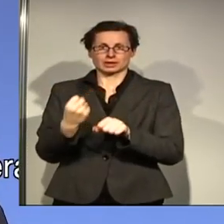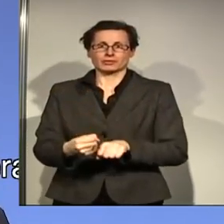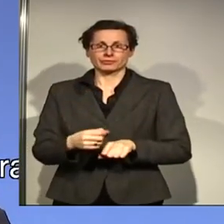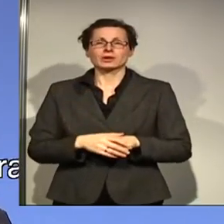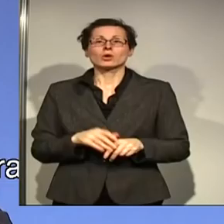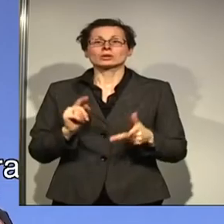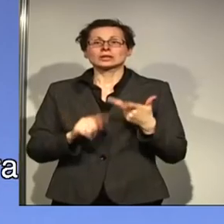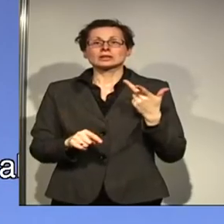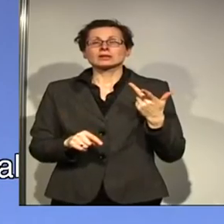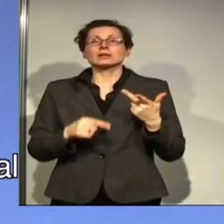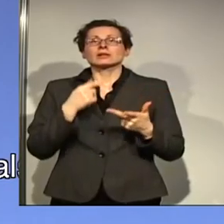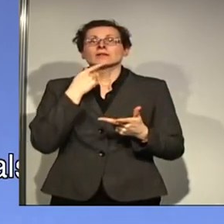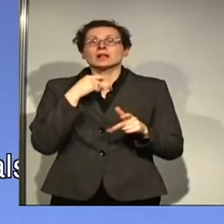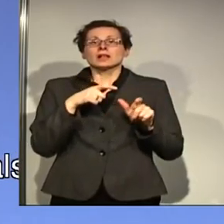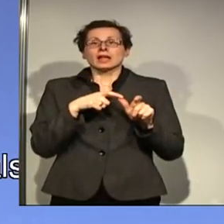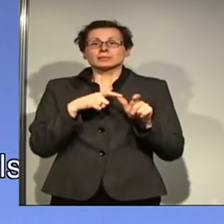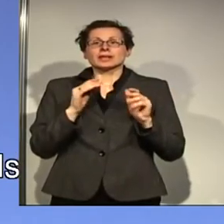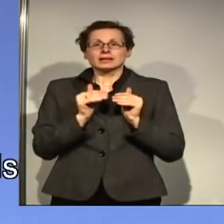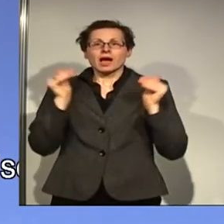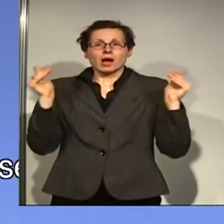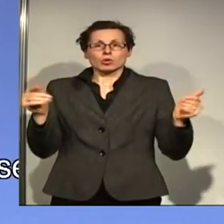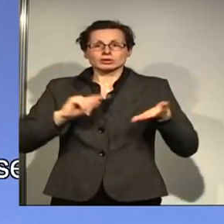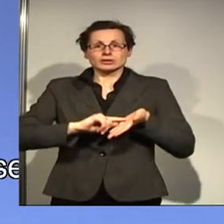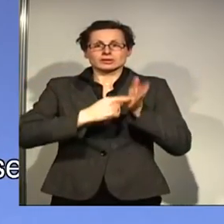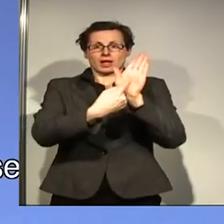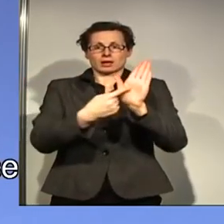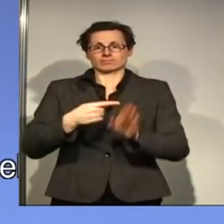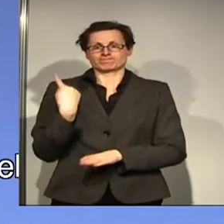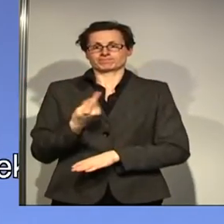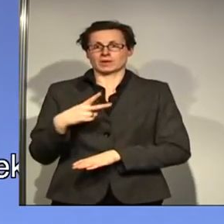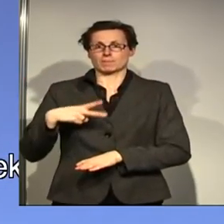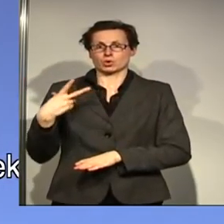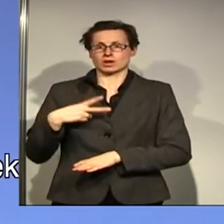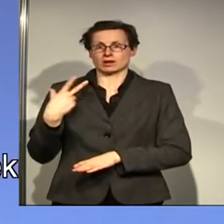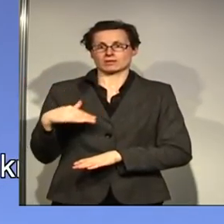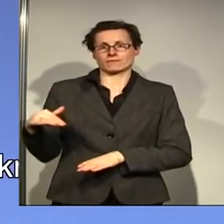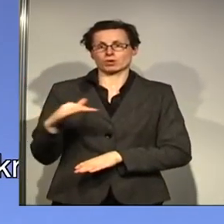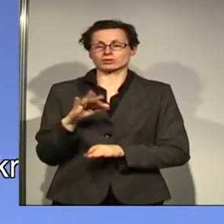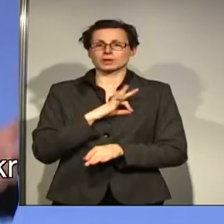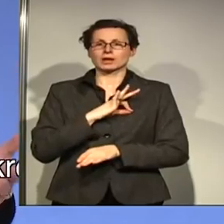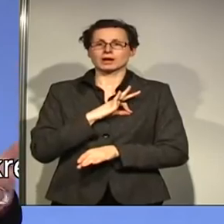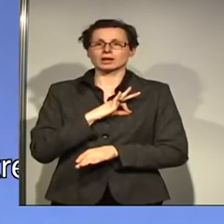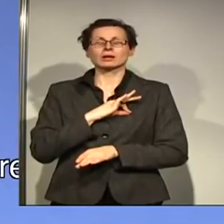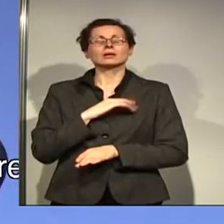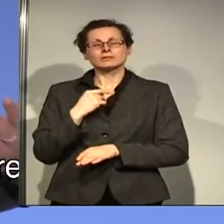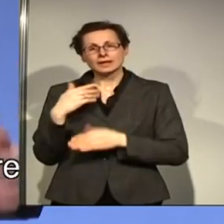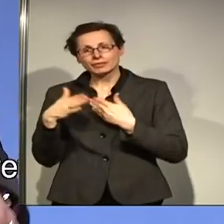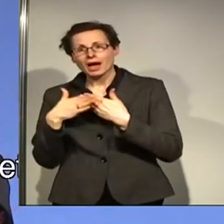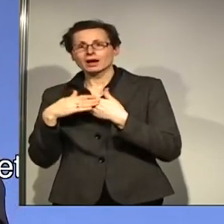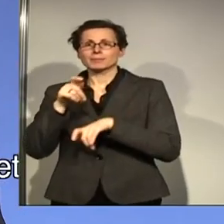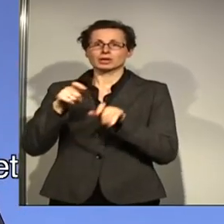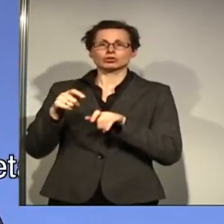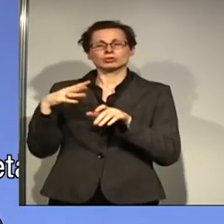ich will die SPD nach außen als moderne Volkspartei repräsentieren. Die den Menschen nahe ist, Menschen begeistern kann und